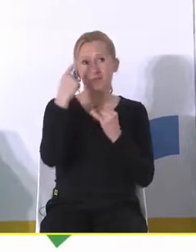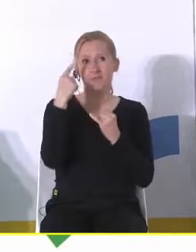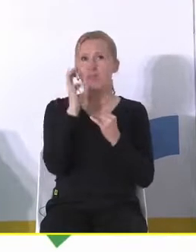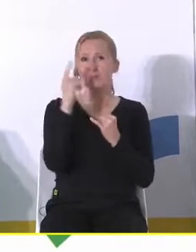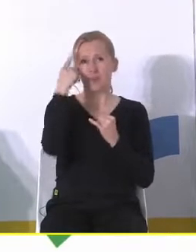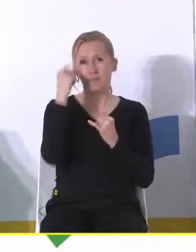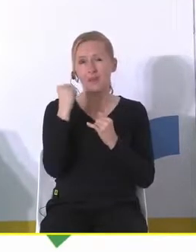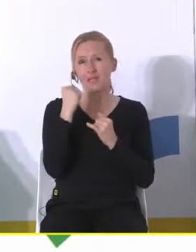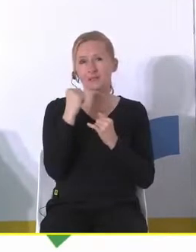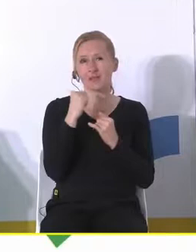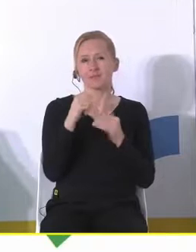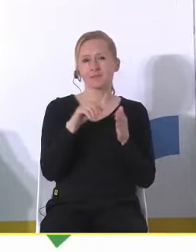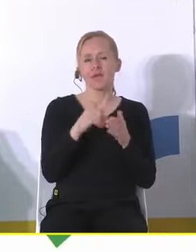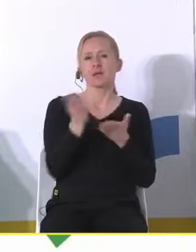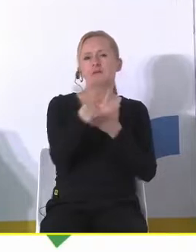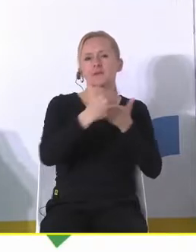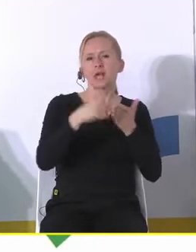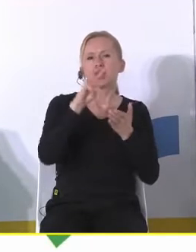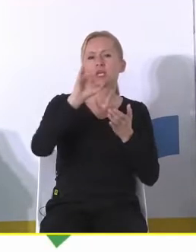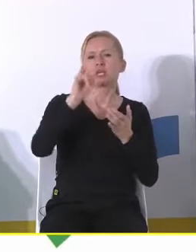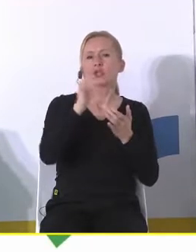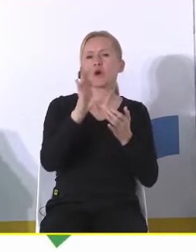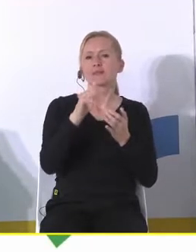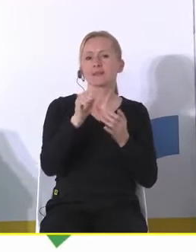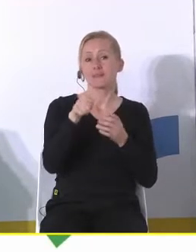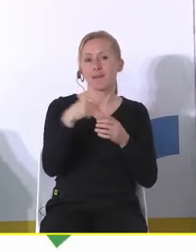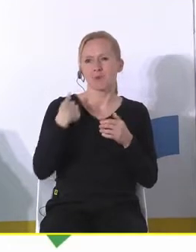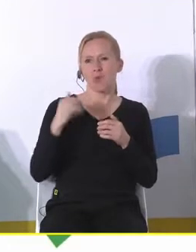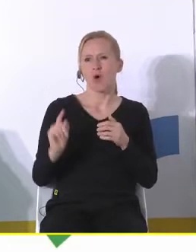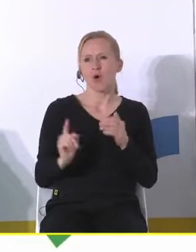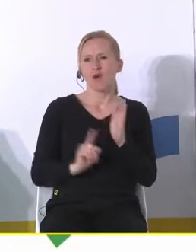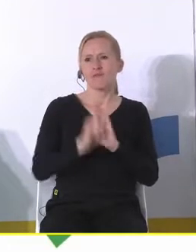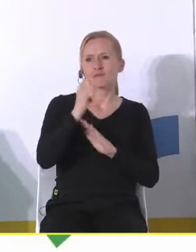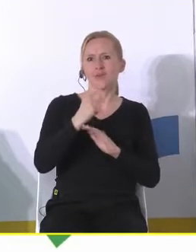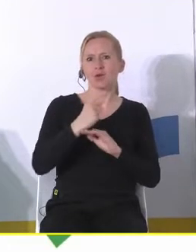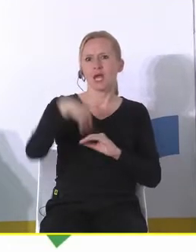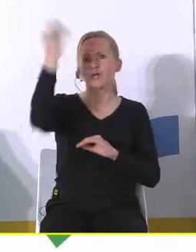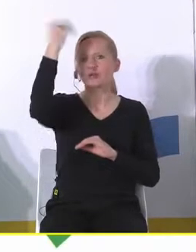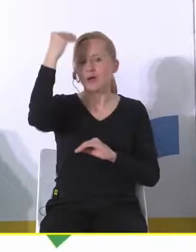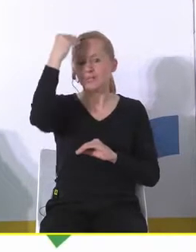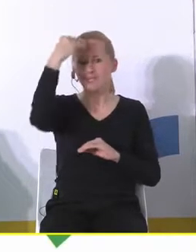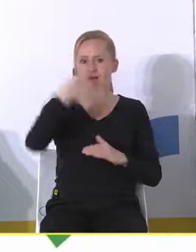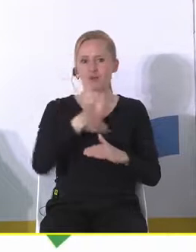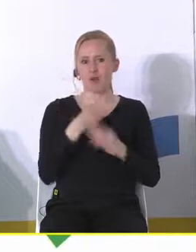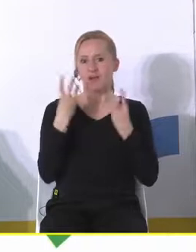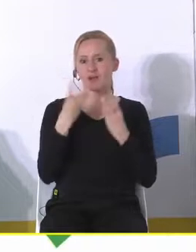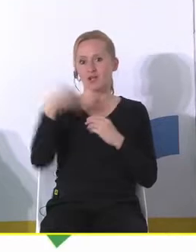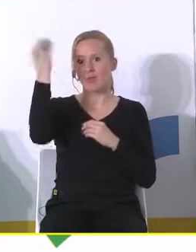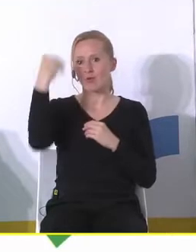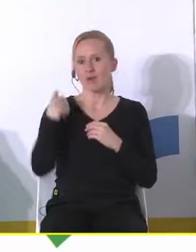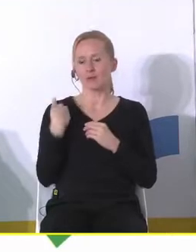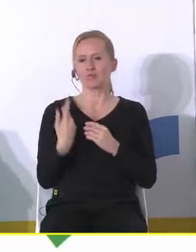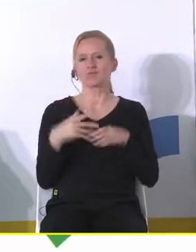Neperville w stanie Illinois postawiono tam na wysoką jakość kształcenia w szkołach naprawdę